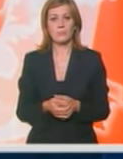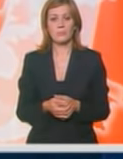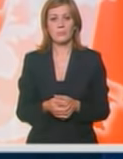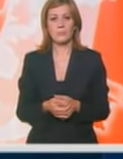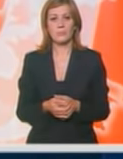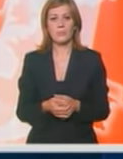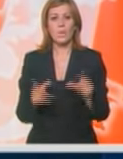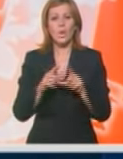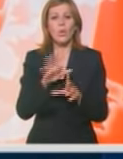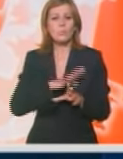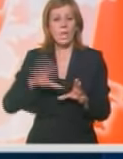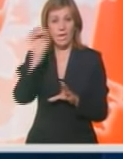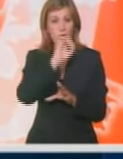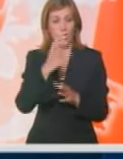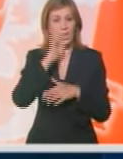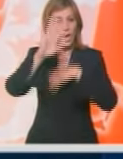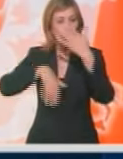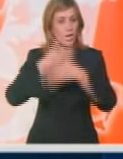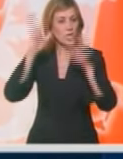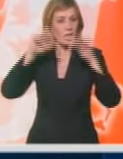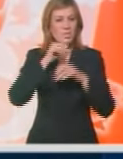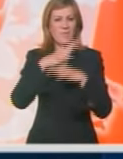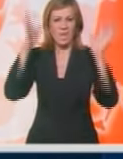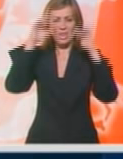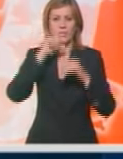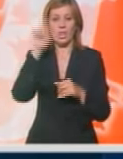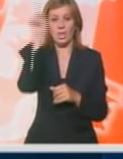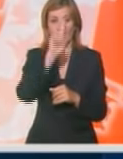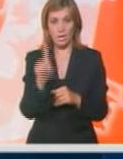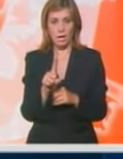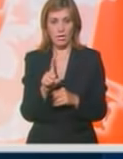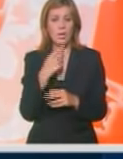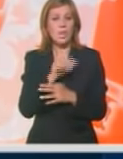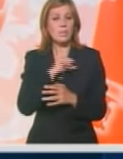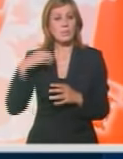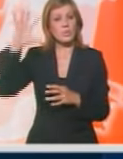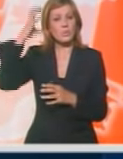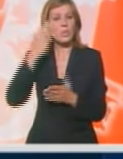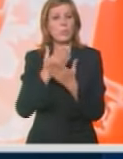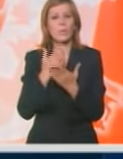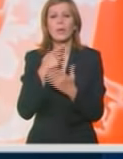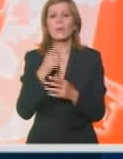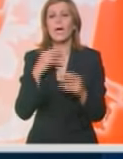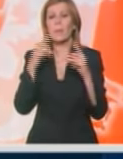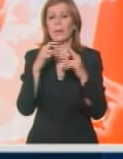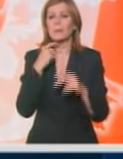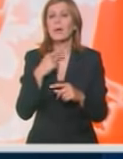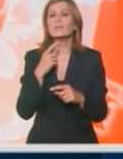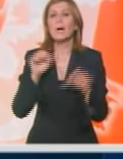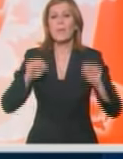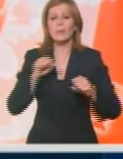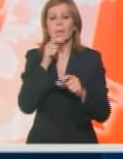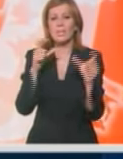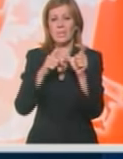U većem delu Evrope je obločno sa kišom i pljuskovima sa grmljavinom. Pretežno sunčano biće na Peninskom, Balkanskom i severu